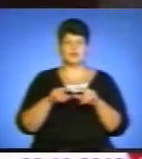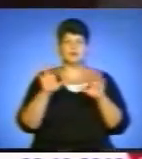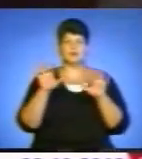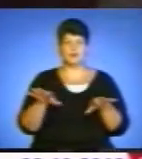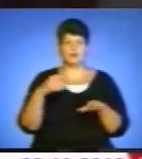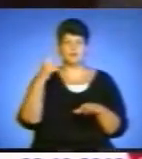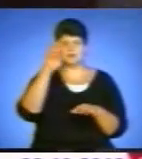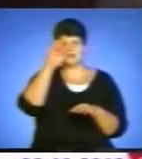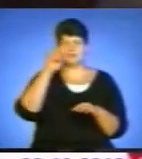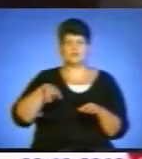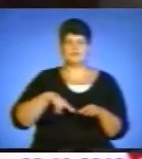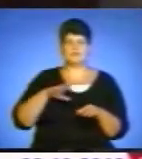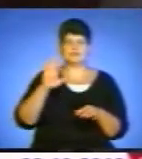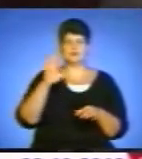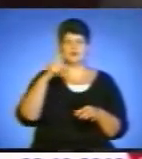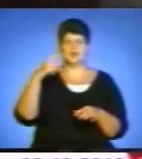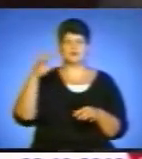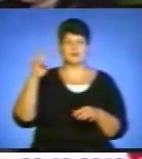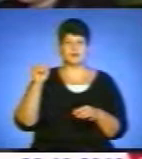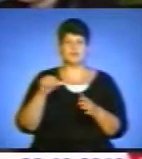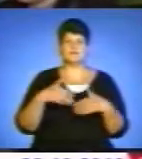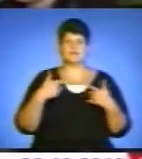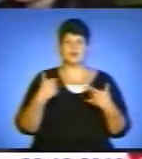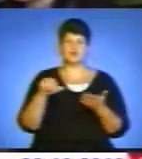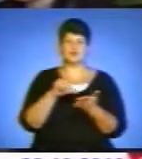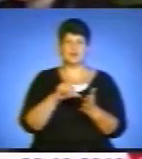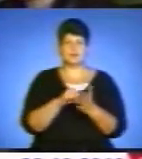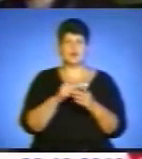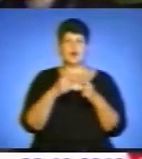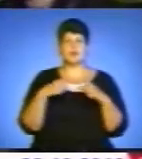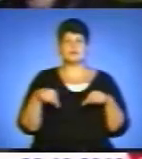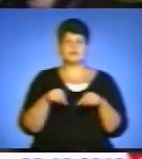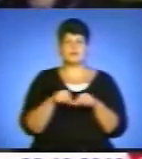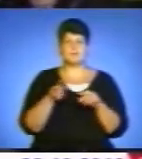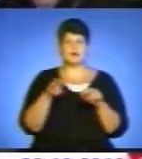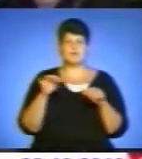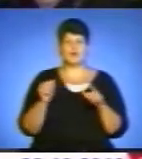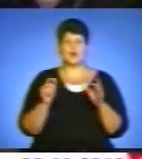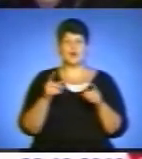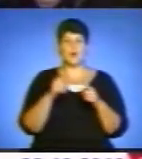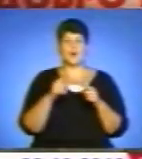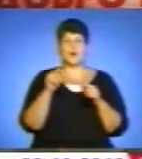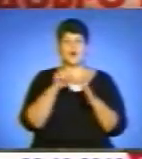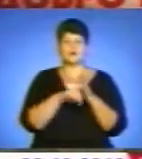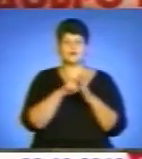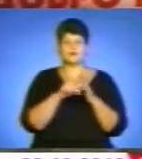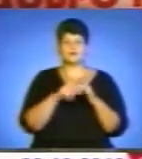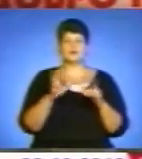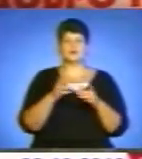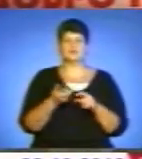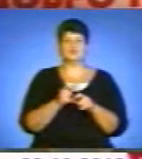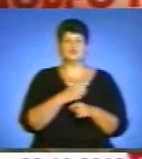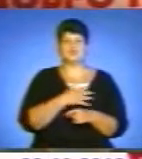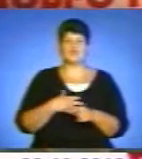адміністрації Валентин Хоптян, вітаючи учасників та організаторів марафону, охарактеризував його як дуже важливу подію,